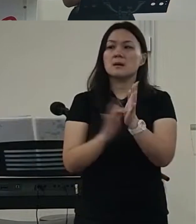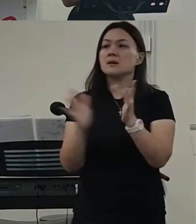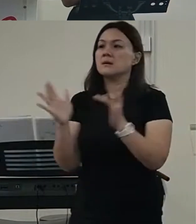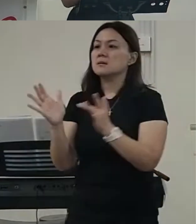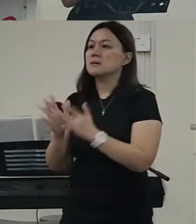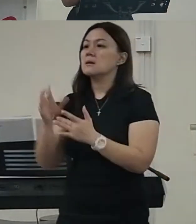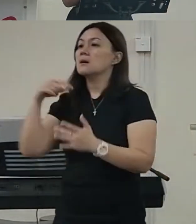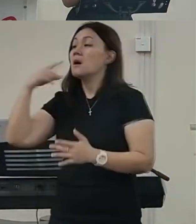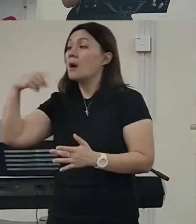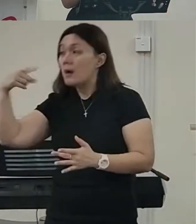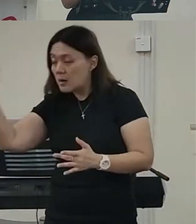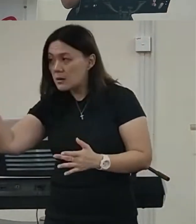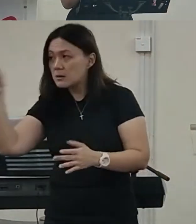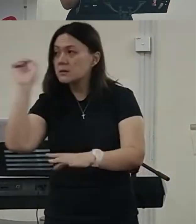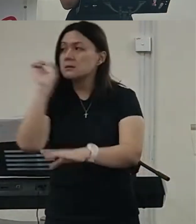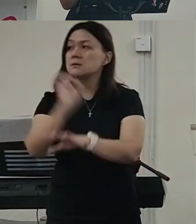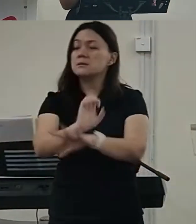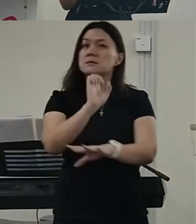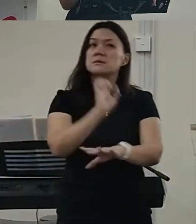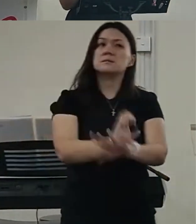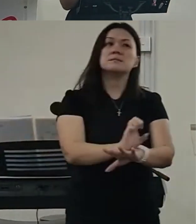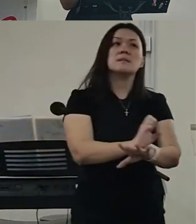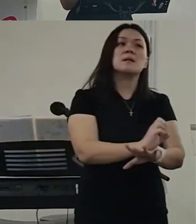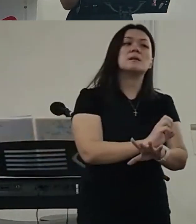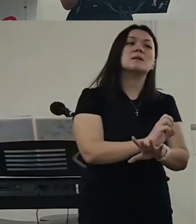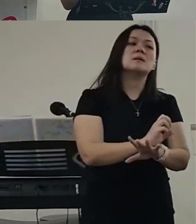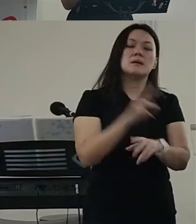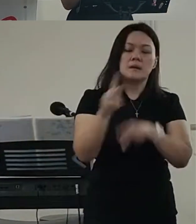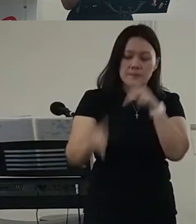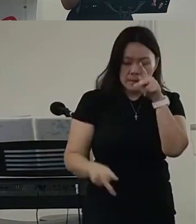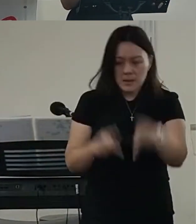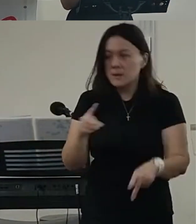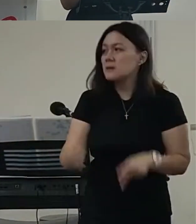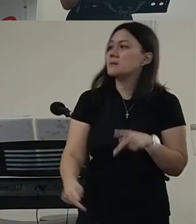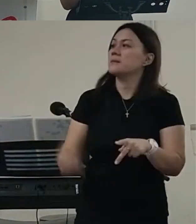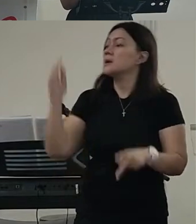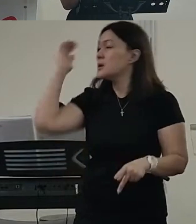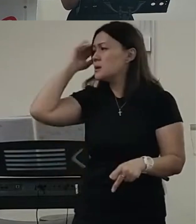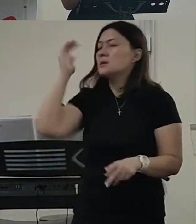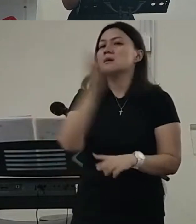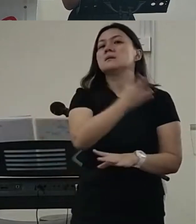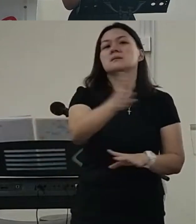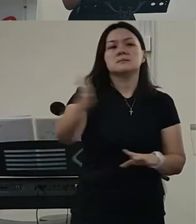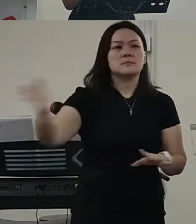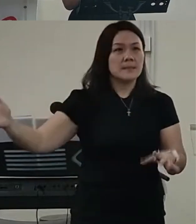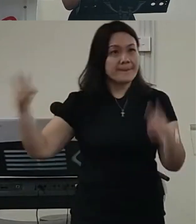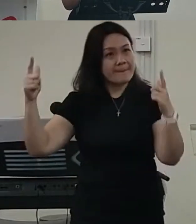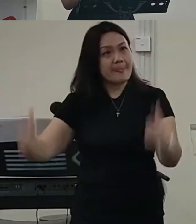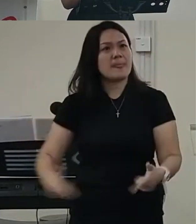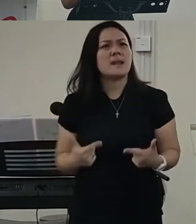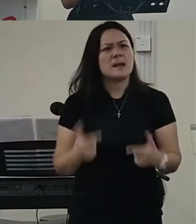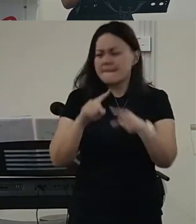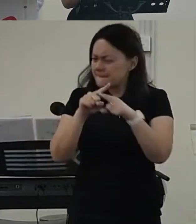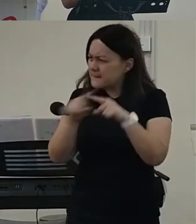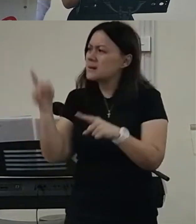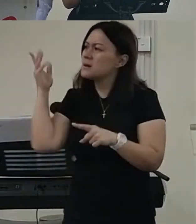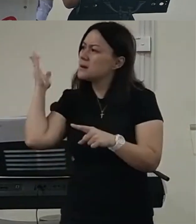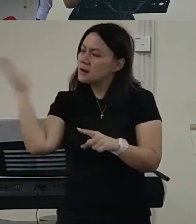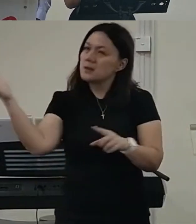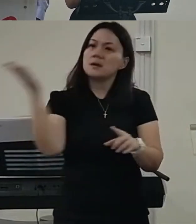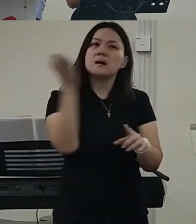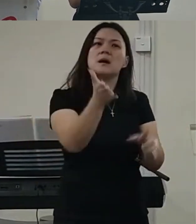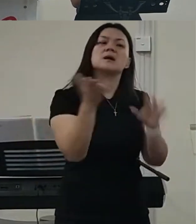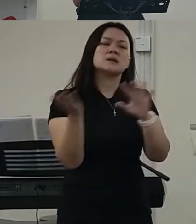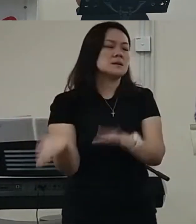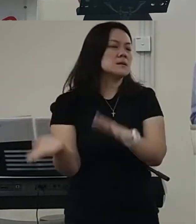然后耶稣呢在跟这个教会说话你看起